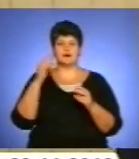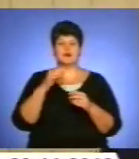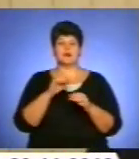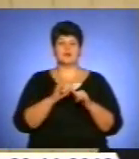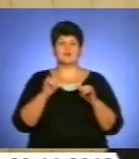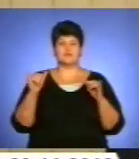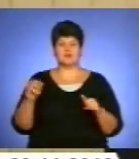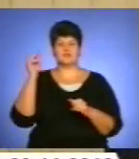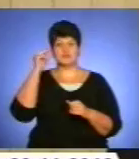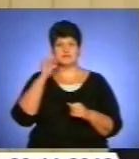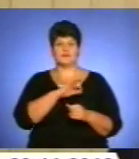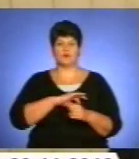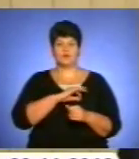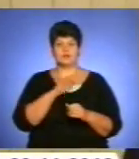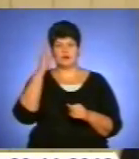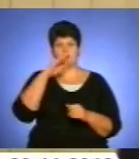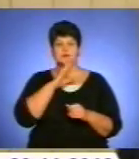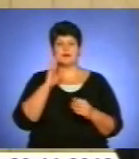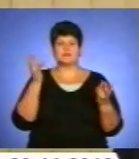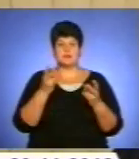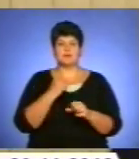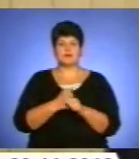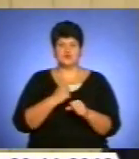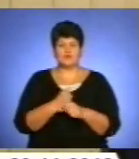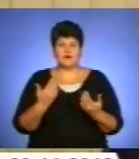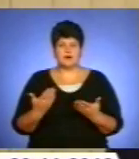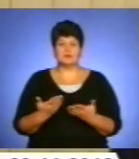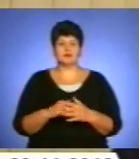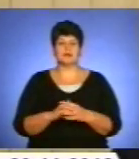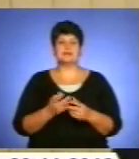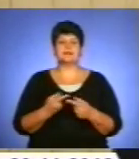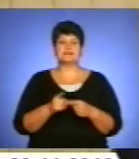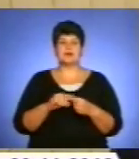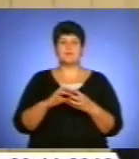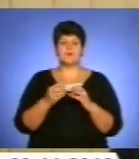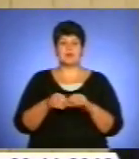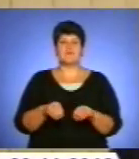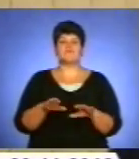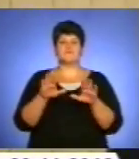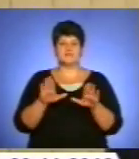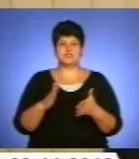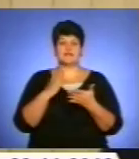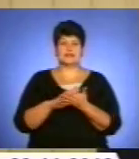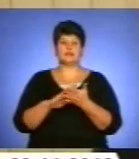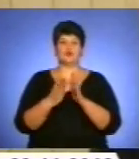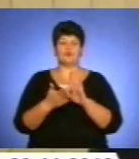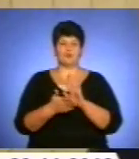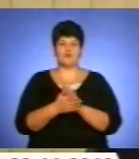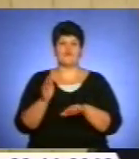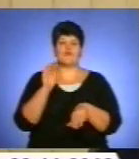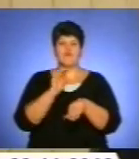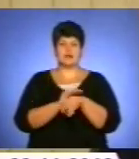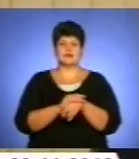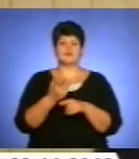виховуватись, батькам треба їхати на роботу, їм треба працювати. Але ця проблема вирішена і з підрядчиком, є домовленість. Він вже фактично